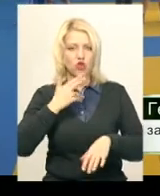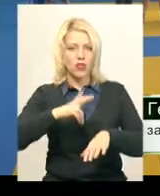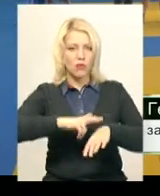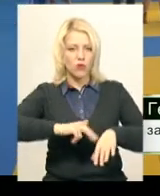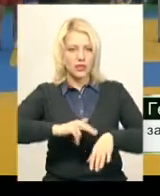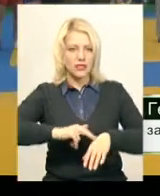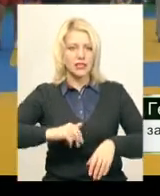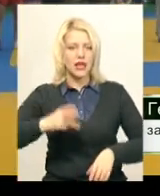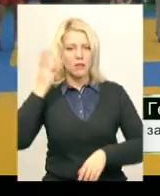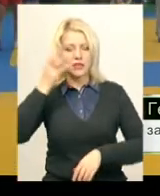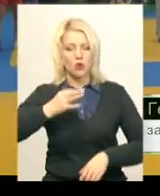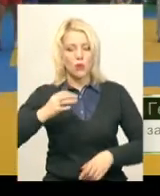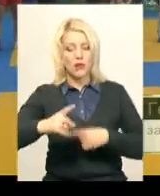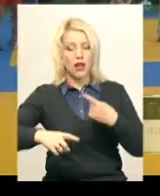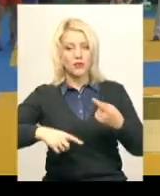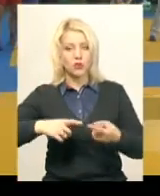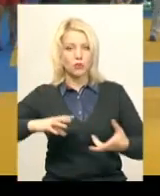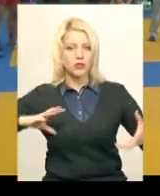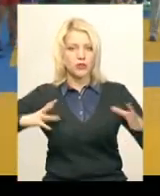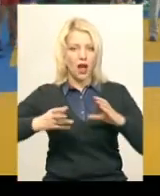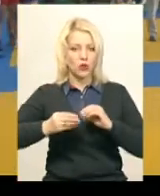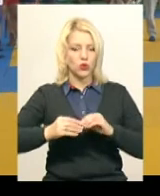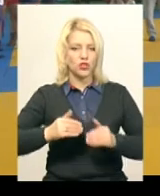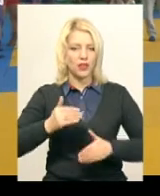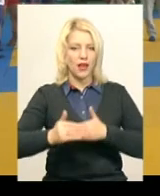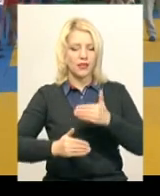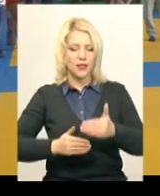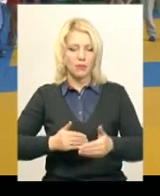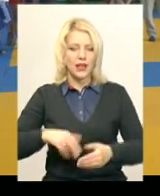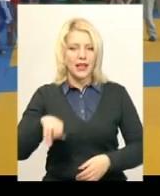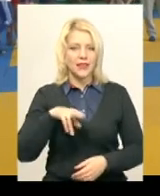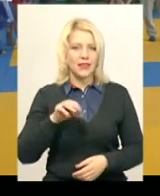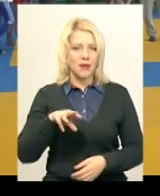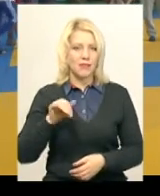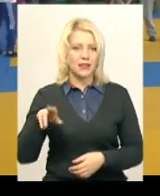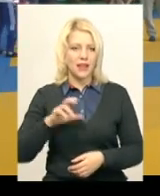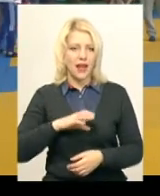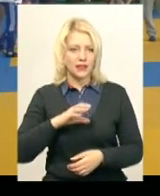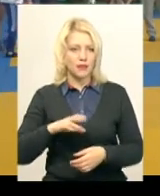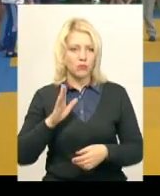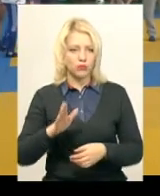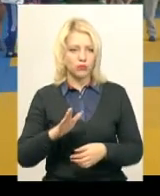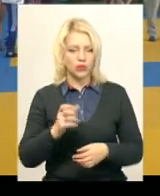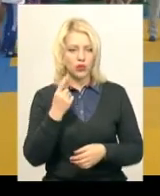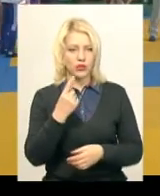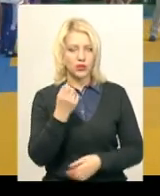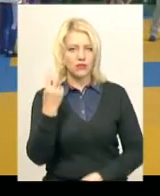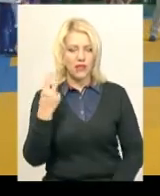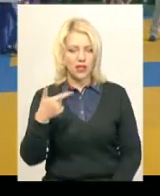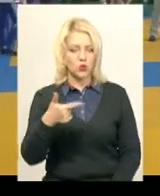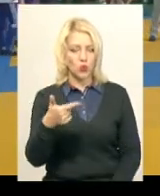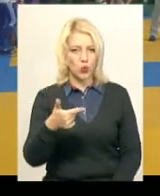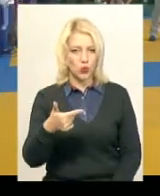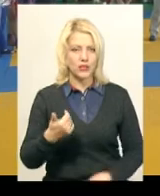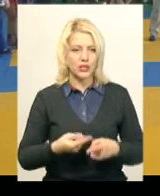Хмельницької області. Наступний, заключний етап нашої обласної динаміади 2018 відбудеться 11-12 грудня.